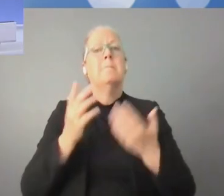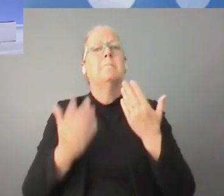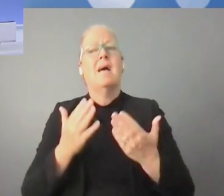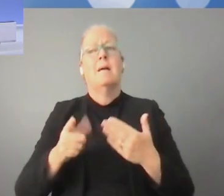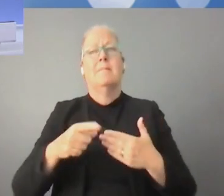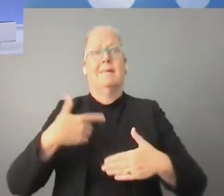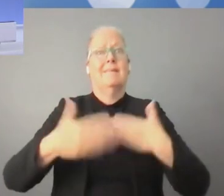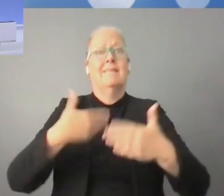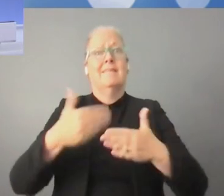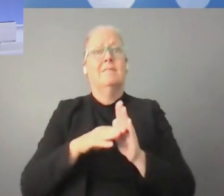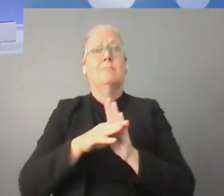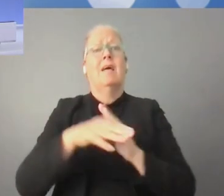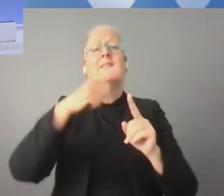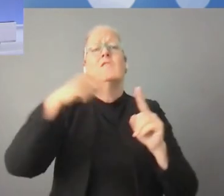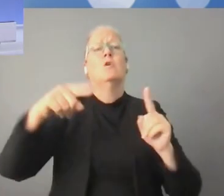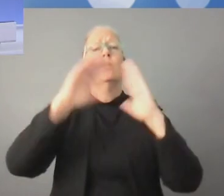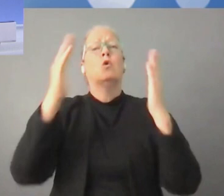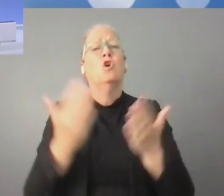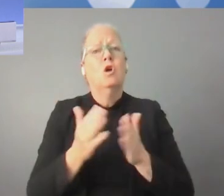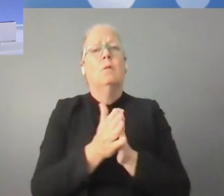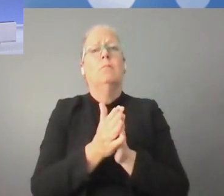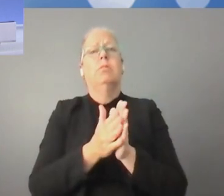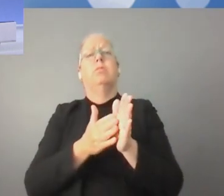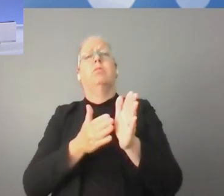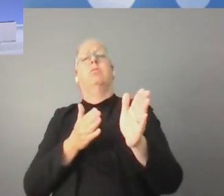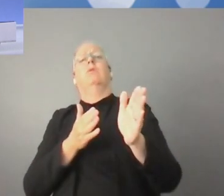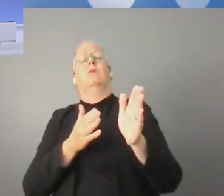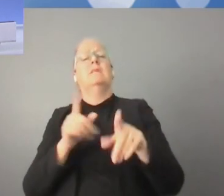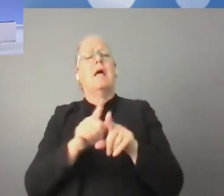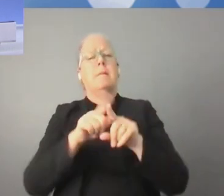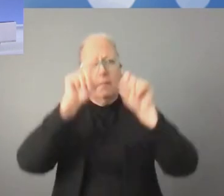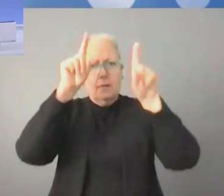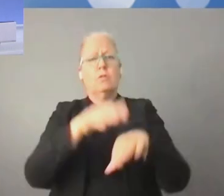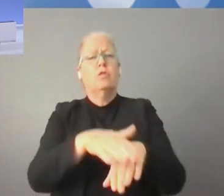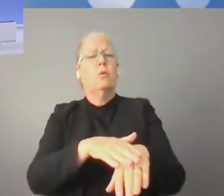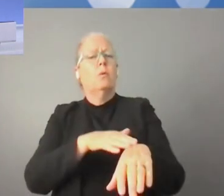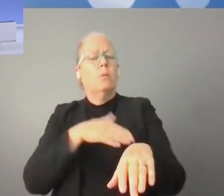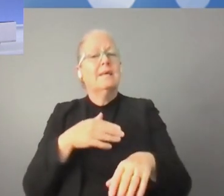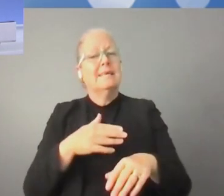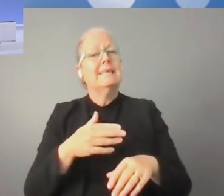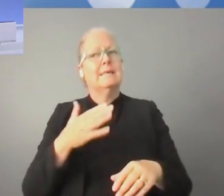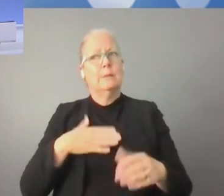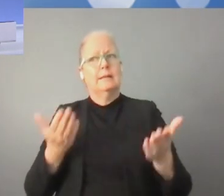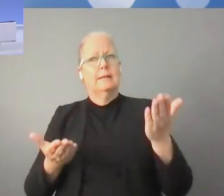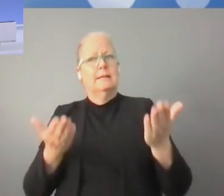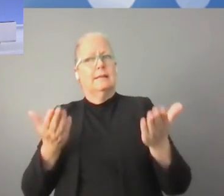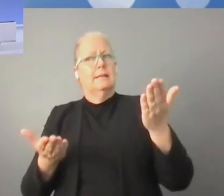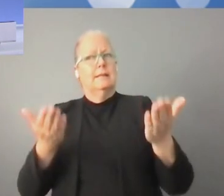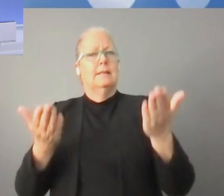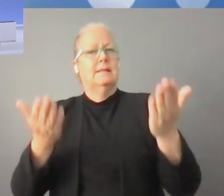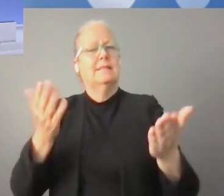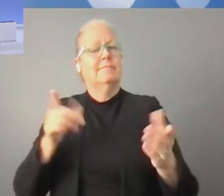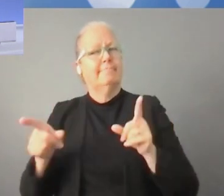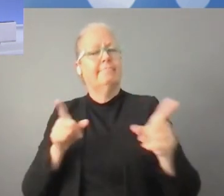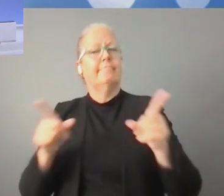يتواجب علينا إجادها ولكن يجب أن لا نبالغ ذلك ويجب أن نكون